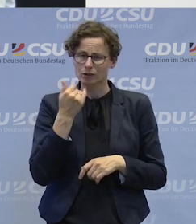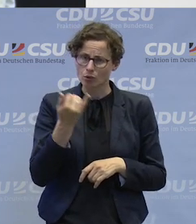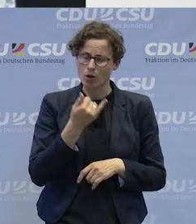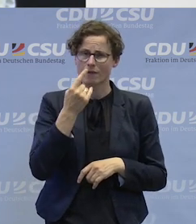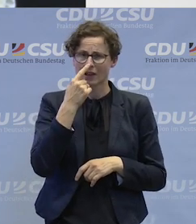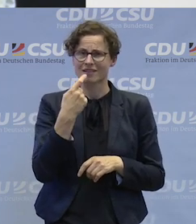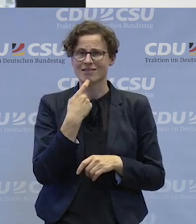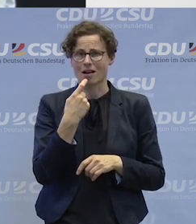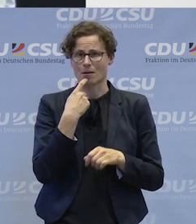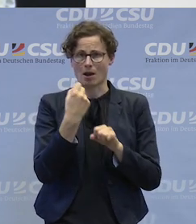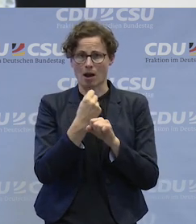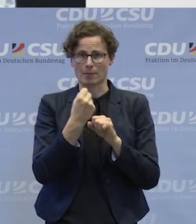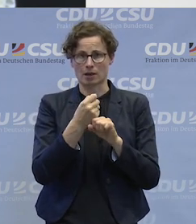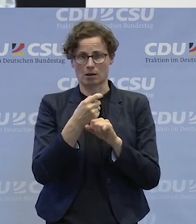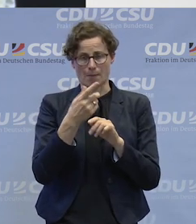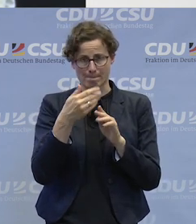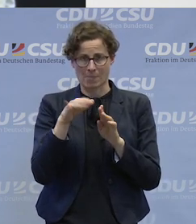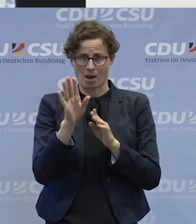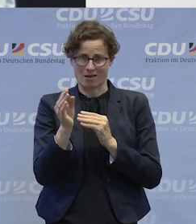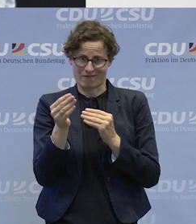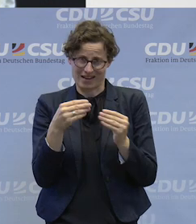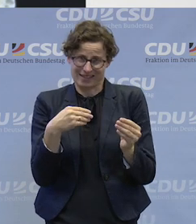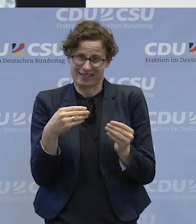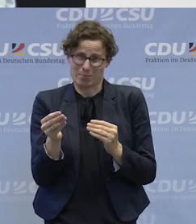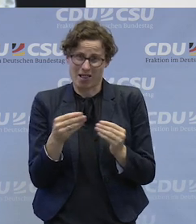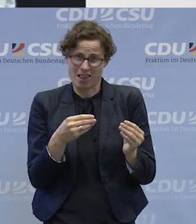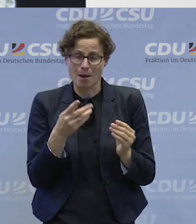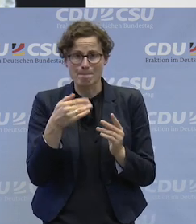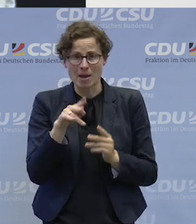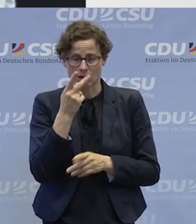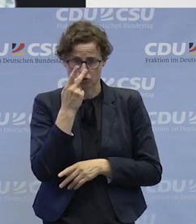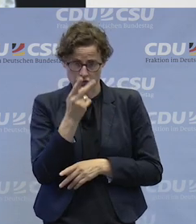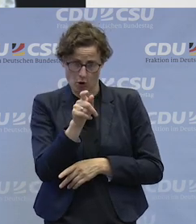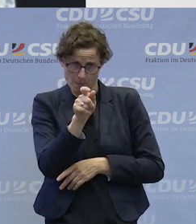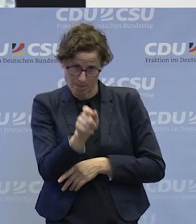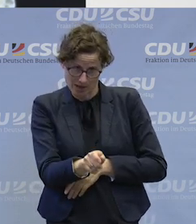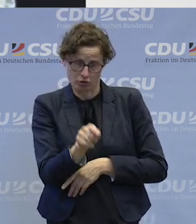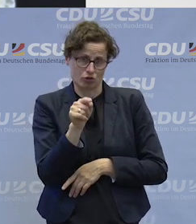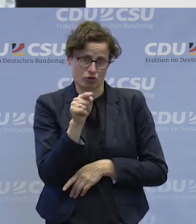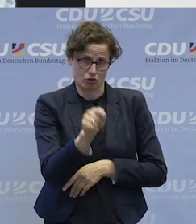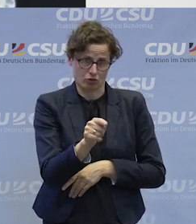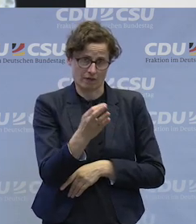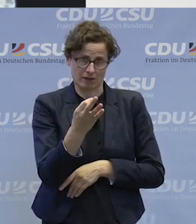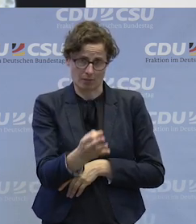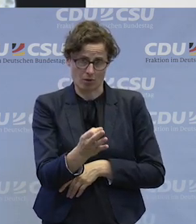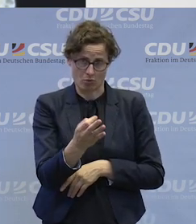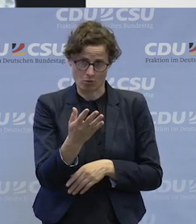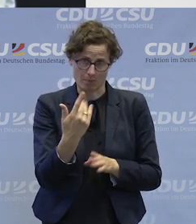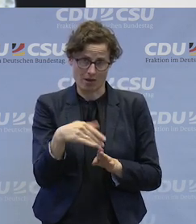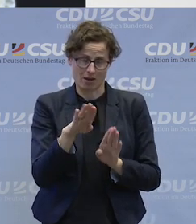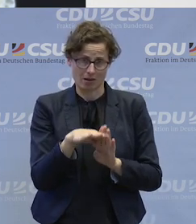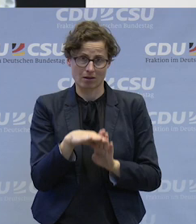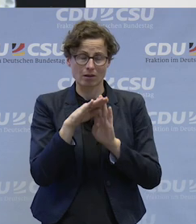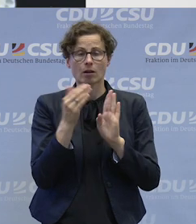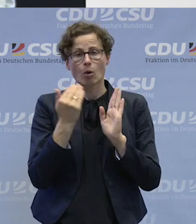bisschen flexibler wäre und ein bisschen mehr die Menschen in der Beratung unterstützen könnte. Das wäre wirklich toll. Wir haben